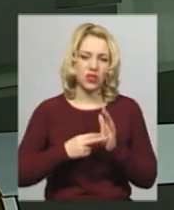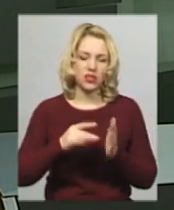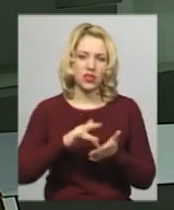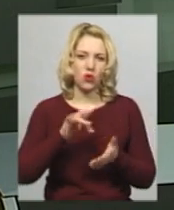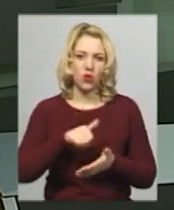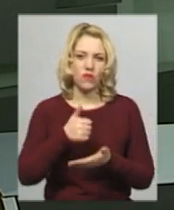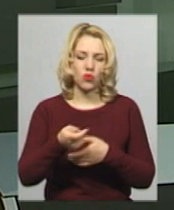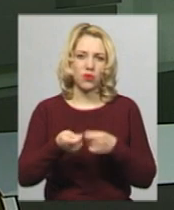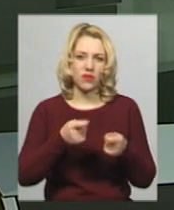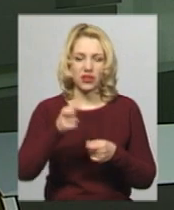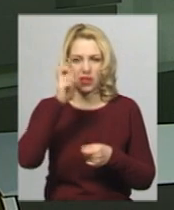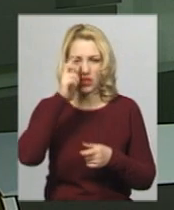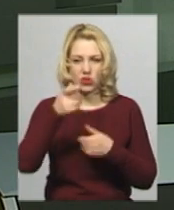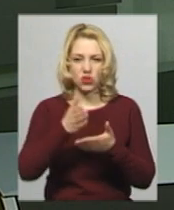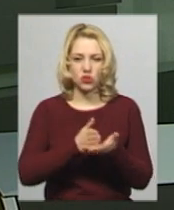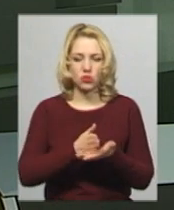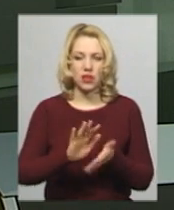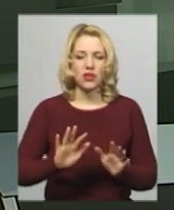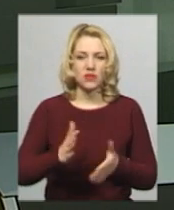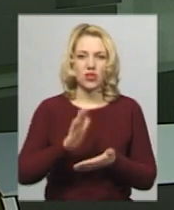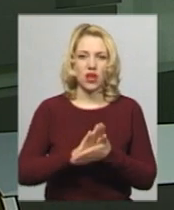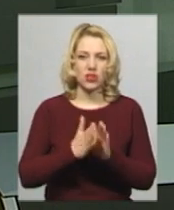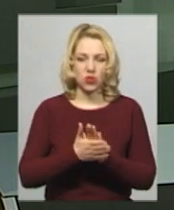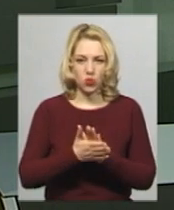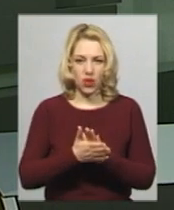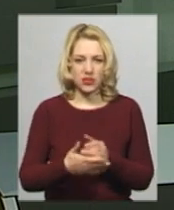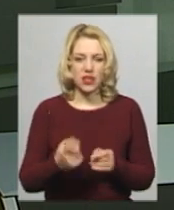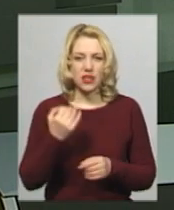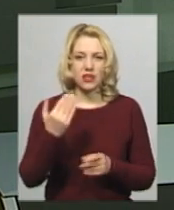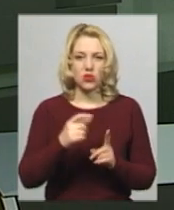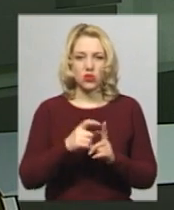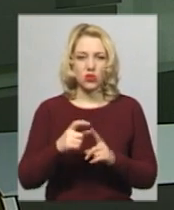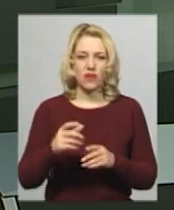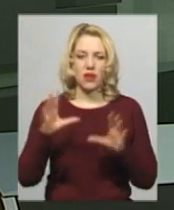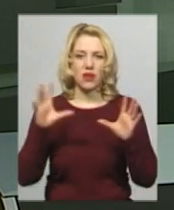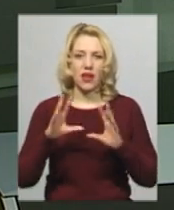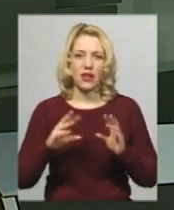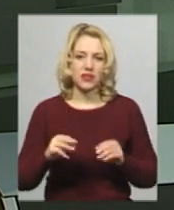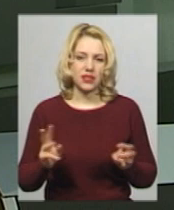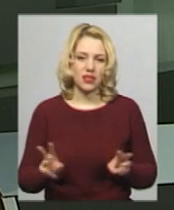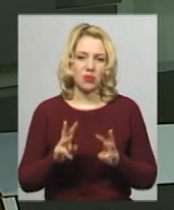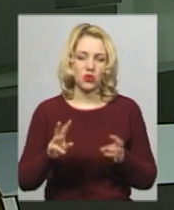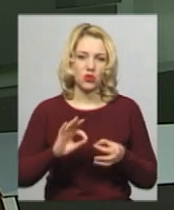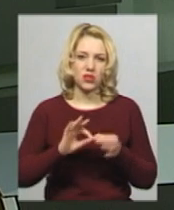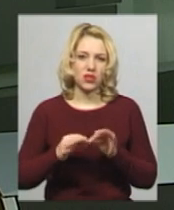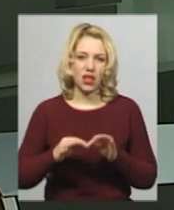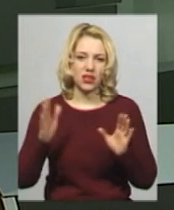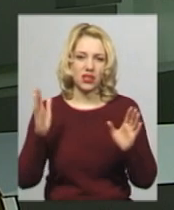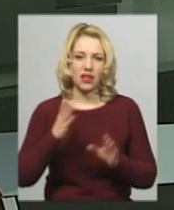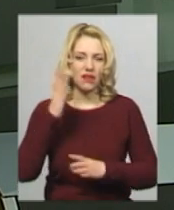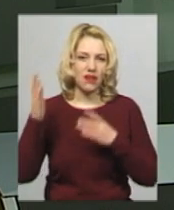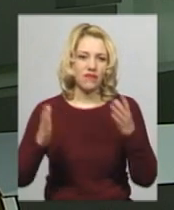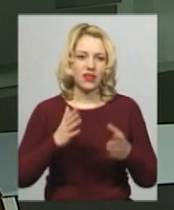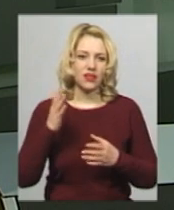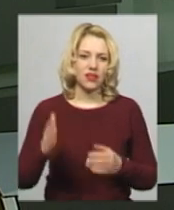управління Держслужби з надзвичайних ситуацій в області Вадим Петришин. За його словами, гасіння пожежі ускладнювали вітер та нашарування сміття.